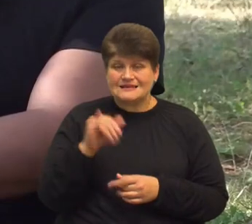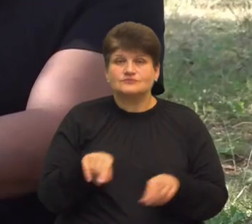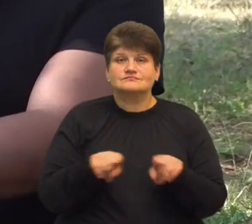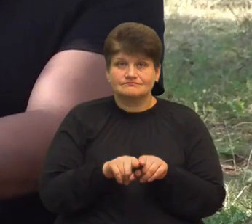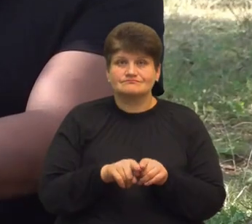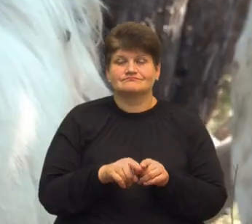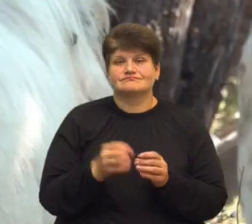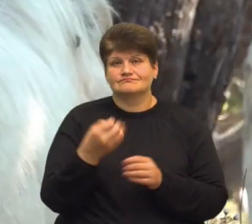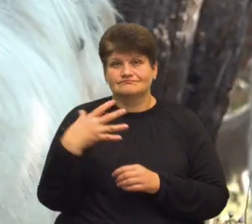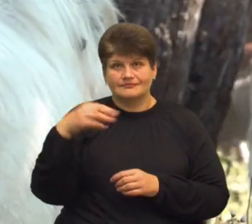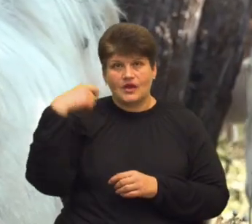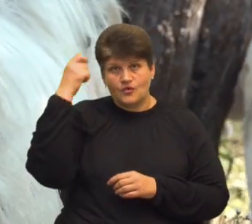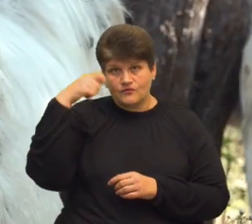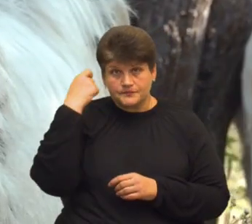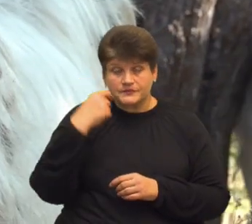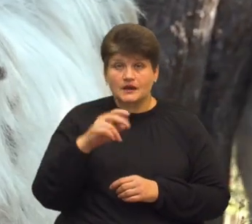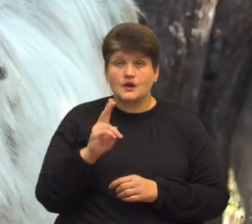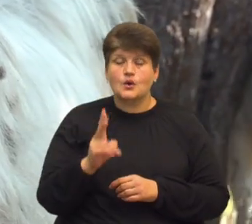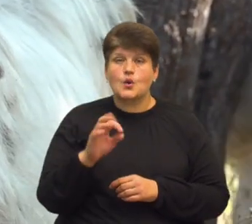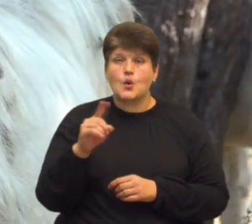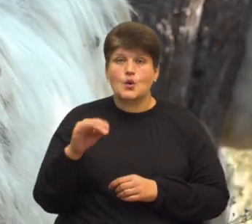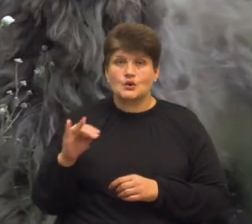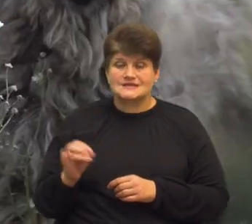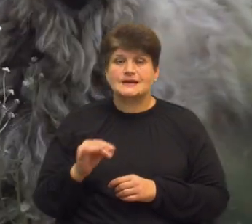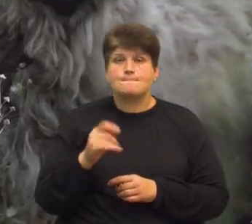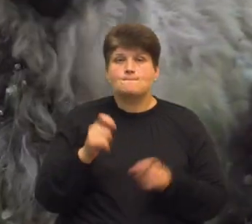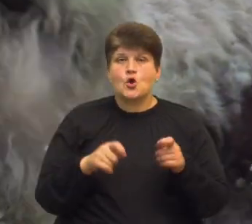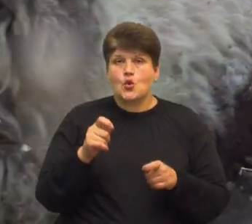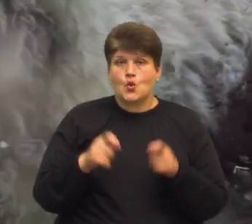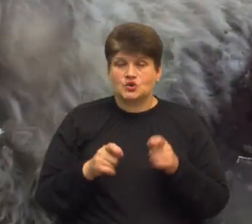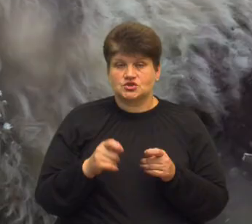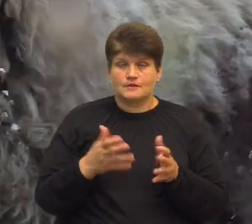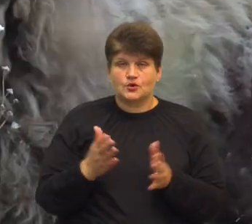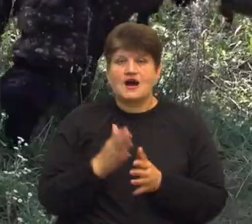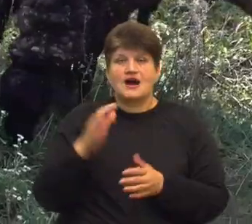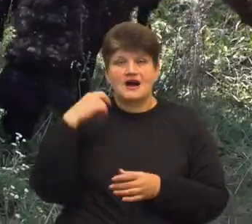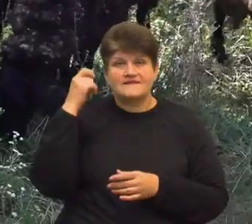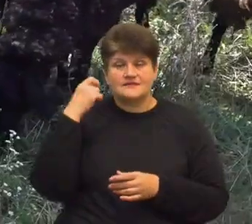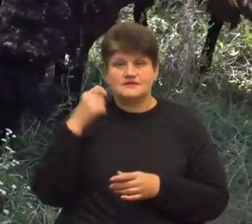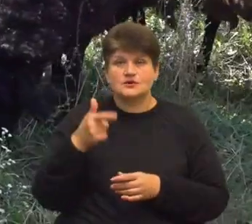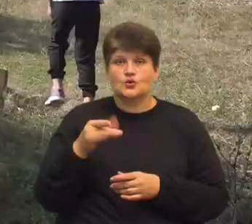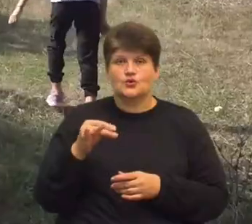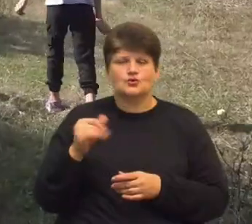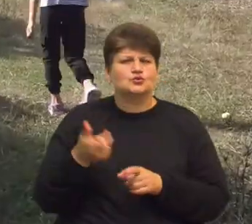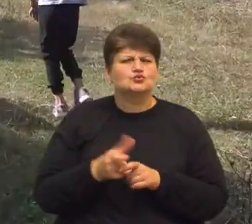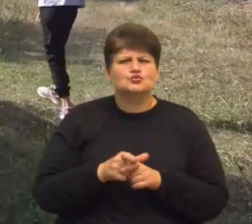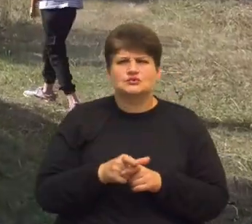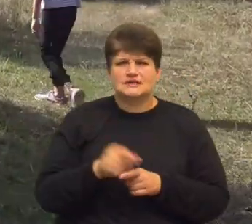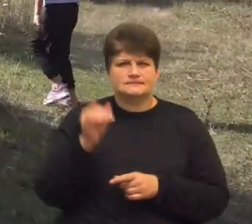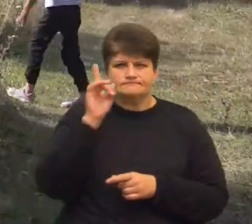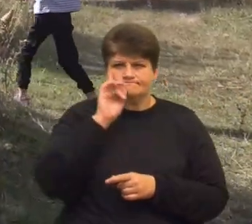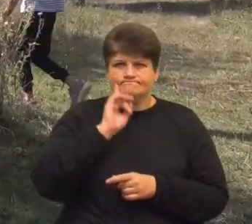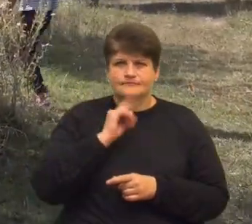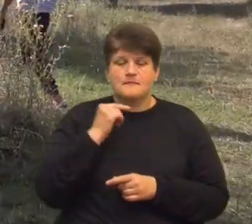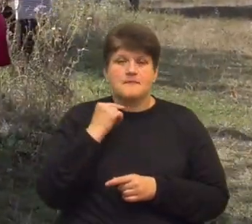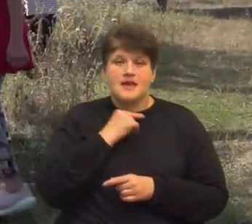Кози в нас за ненська порода, молочна, а вівці в нас гурдючні. Дуже смачне м'ясо. Доїти